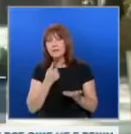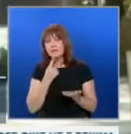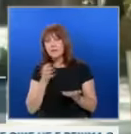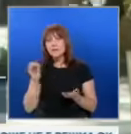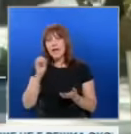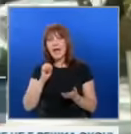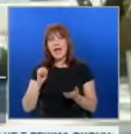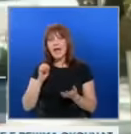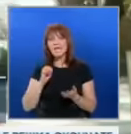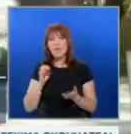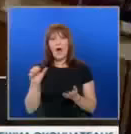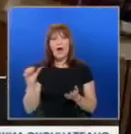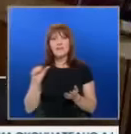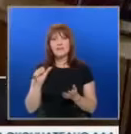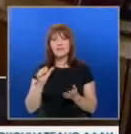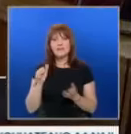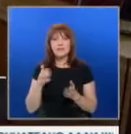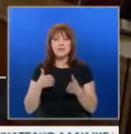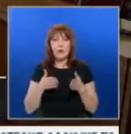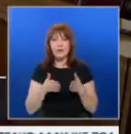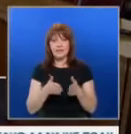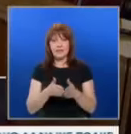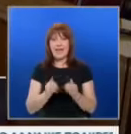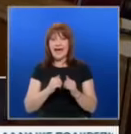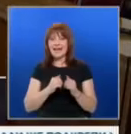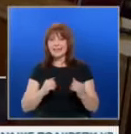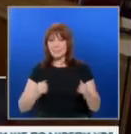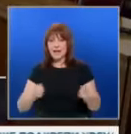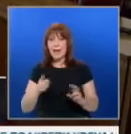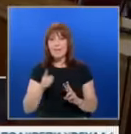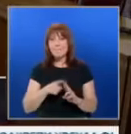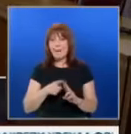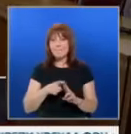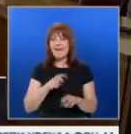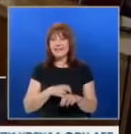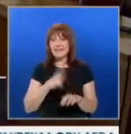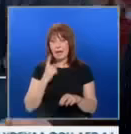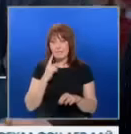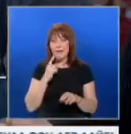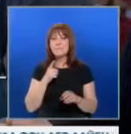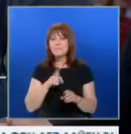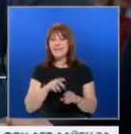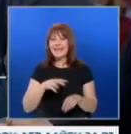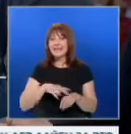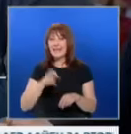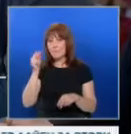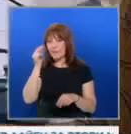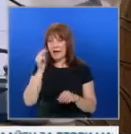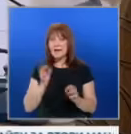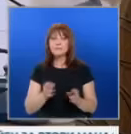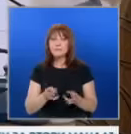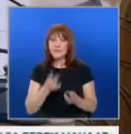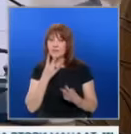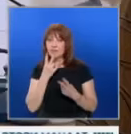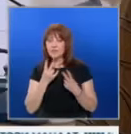евроатлантическата ориентация и на трите партии. В разцеплението на ППДБ и заявената оставка на лидера на Да България специалистите също